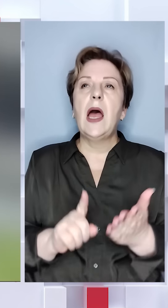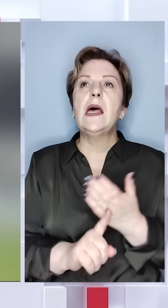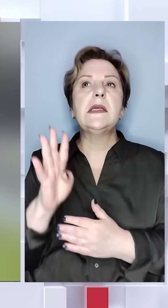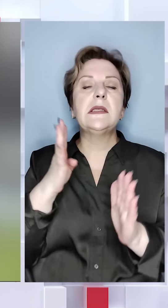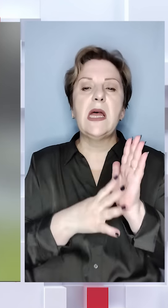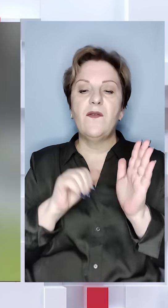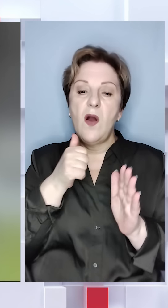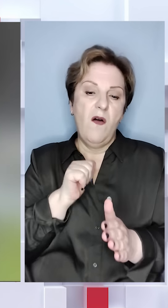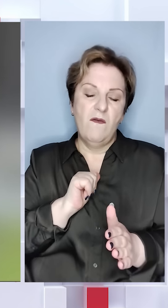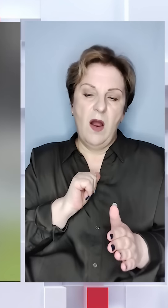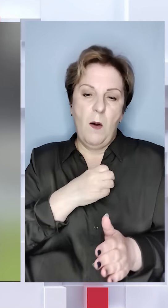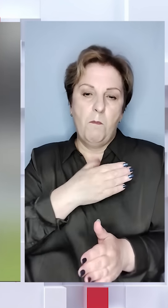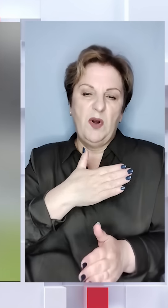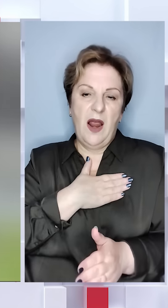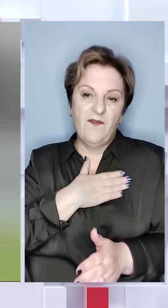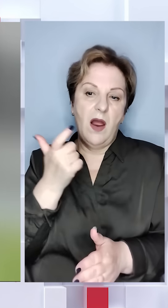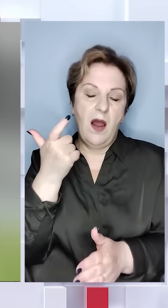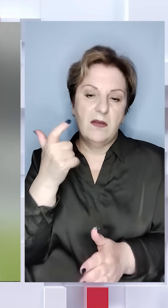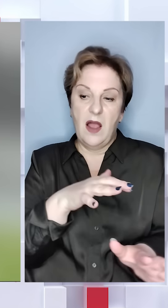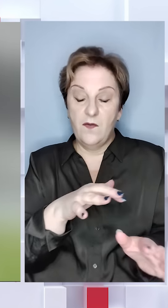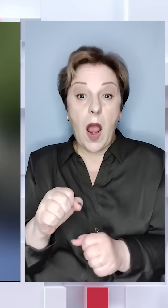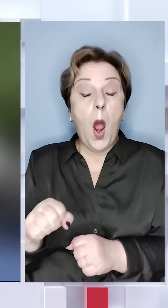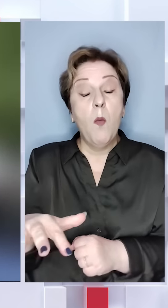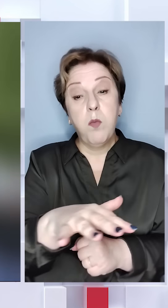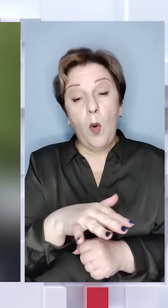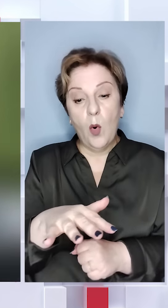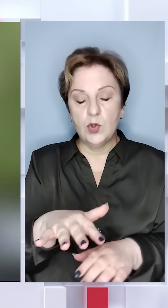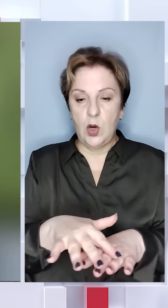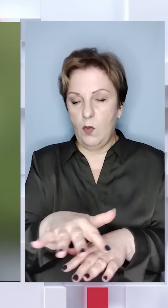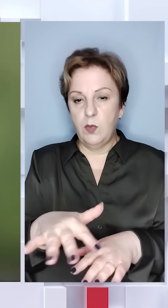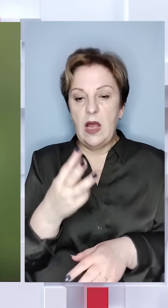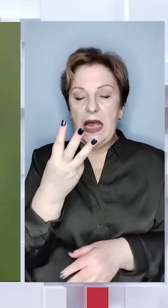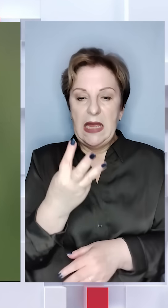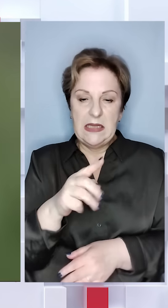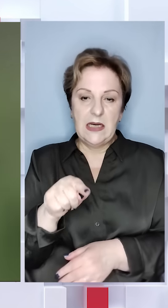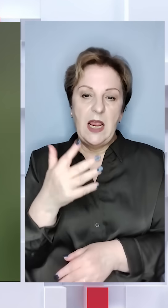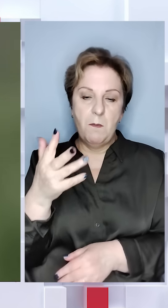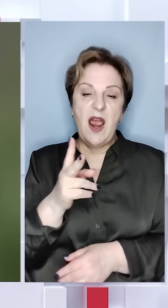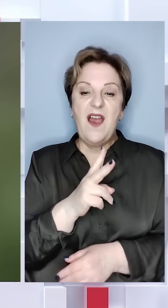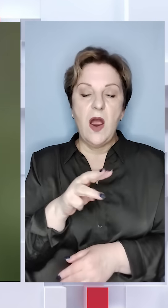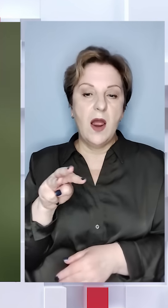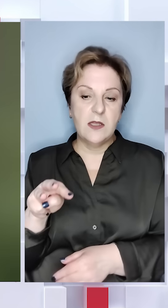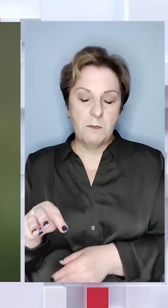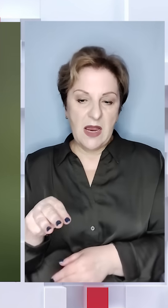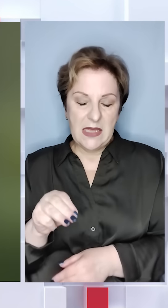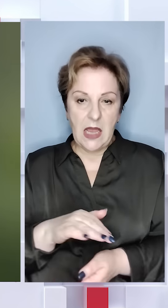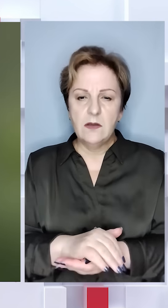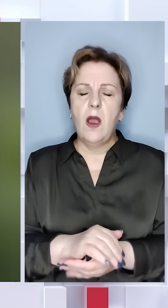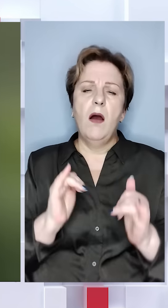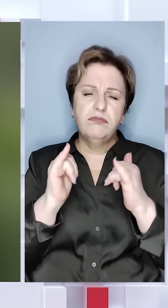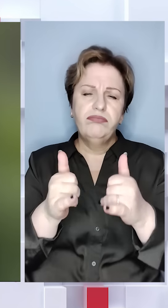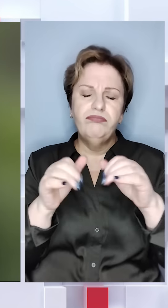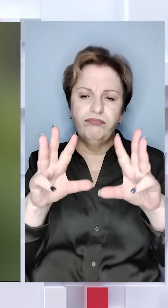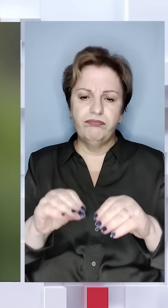-х років вона нібито в приватній власності, але пожежу площею в 3,5 тисячі квадратних метрів уже гасять